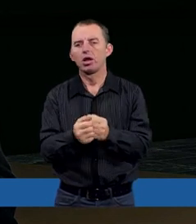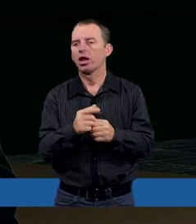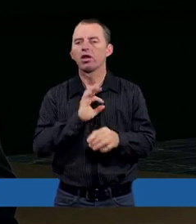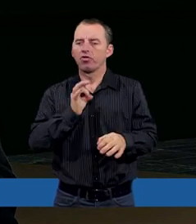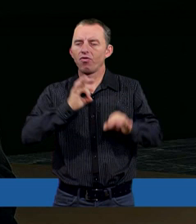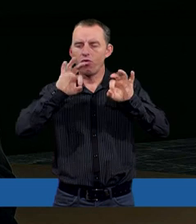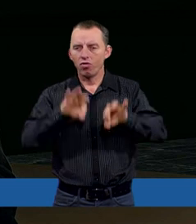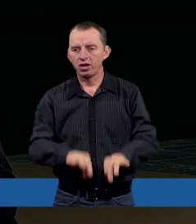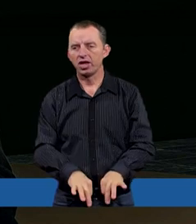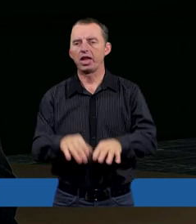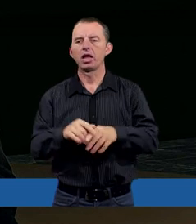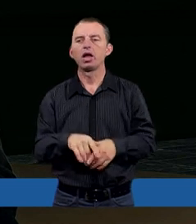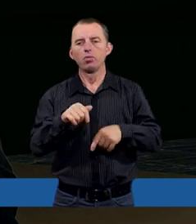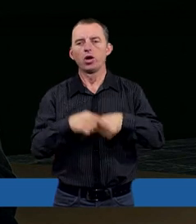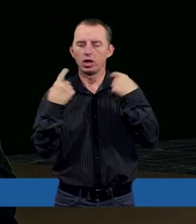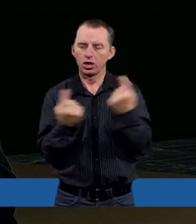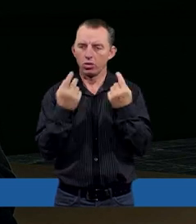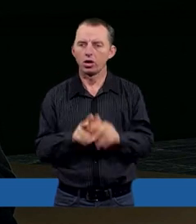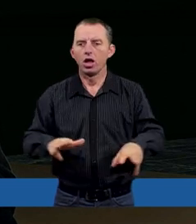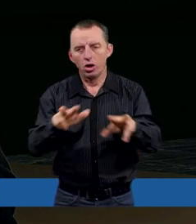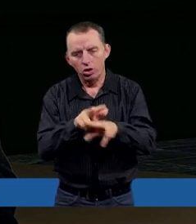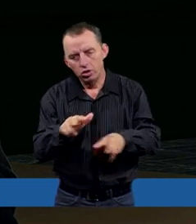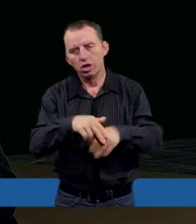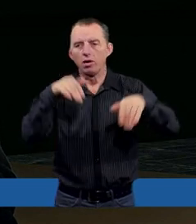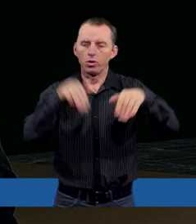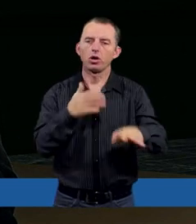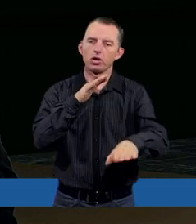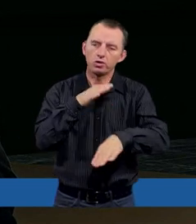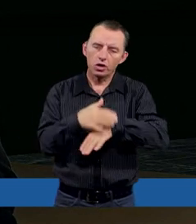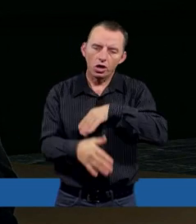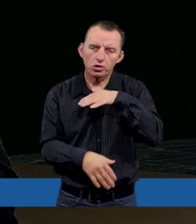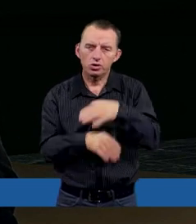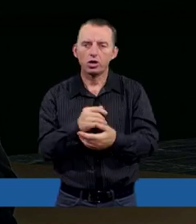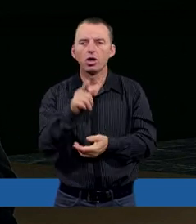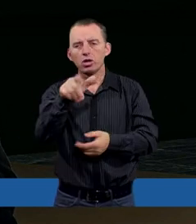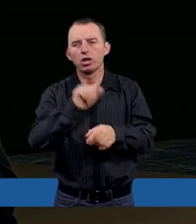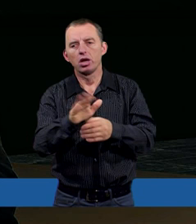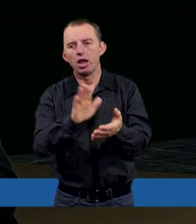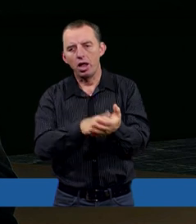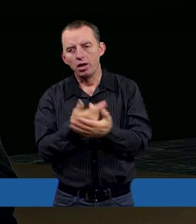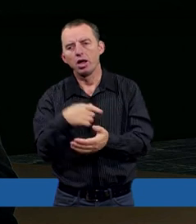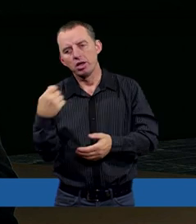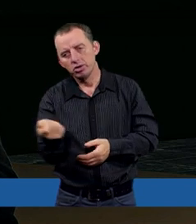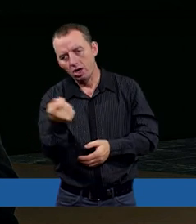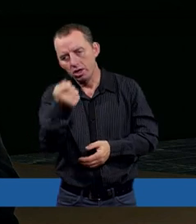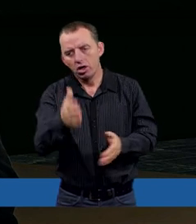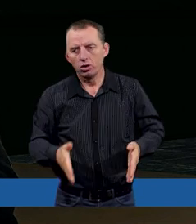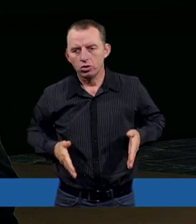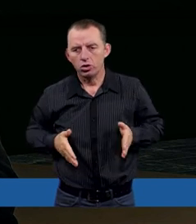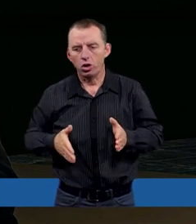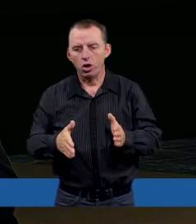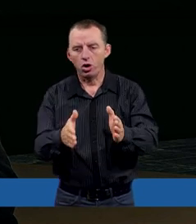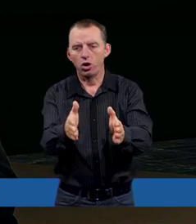winy. To może być sytuacja rodzinna, to mogą być inne nieszczęścia. I kto na przykład jadąc drogą